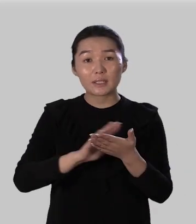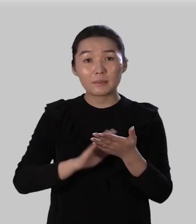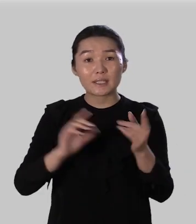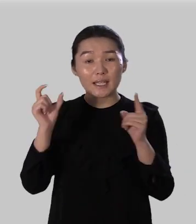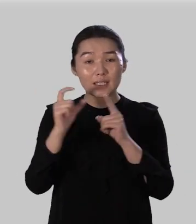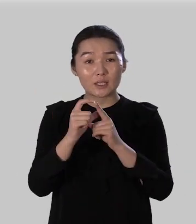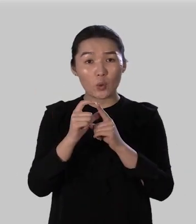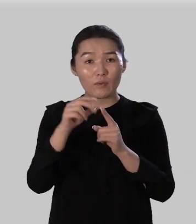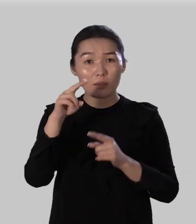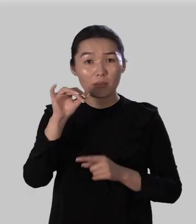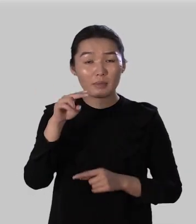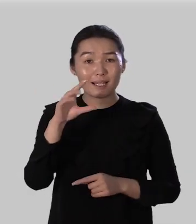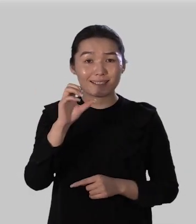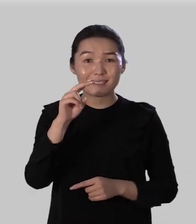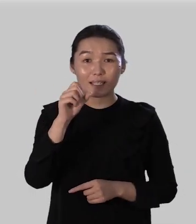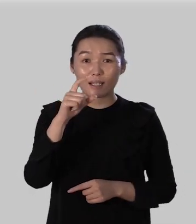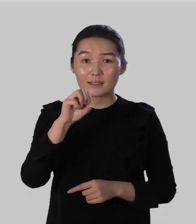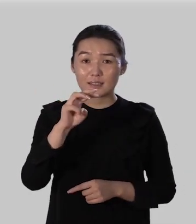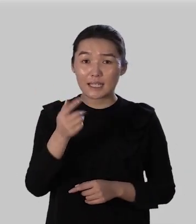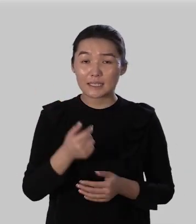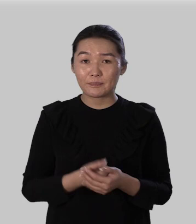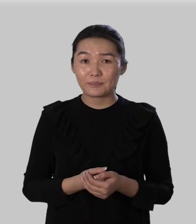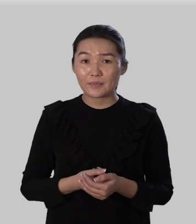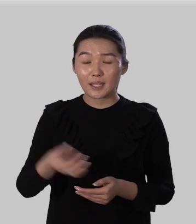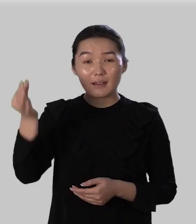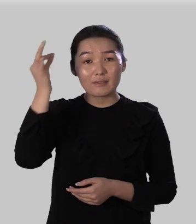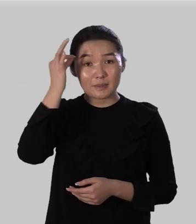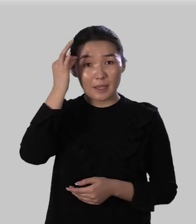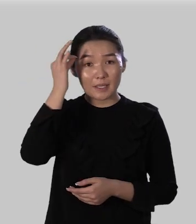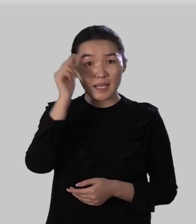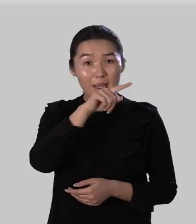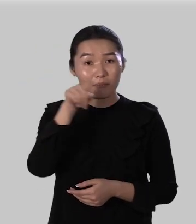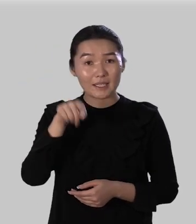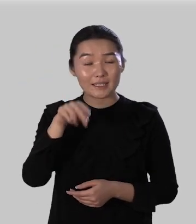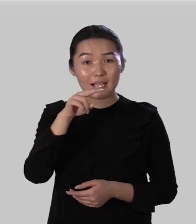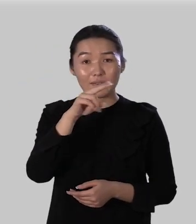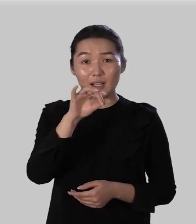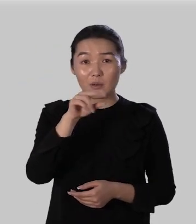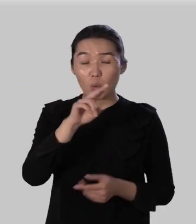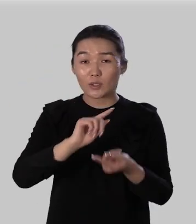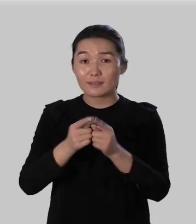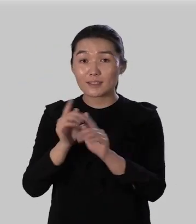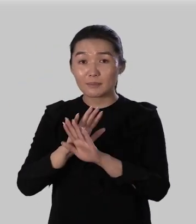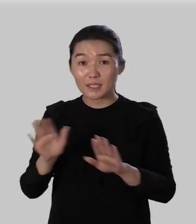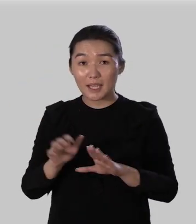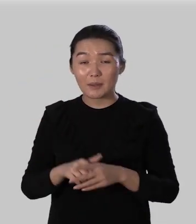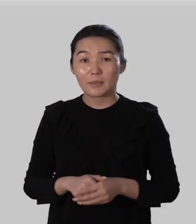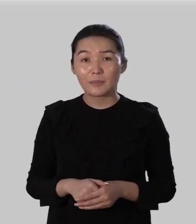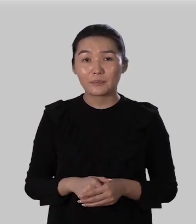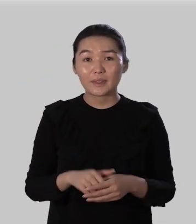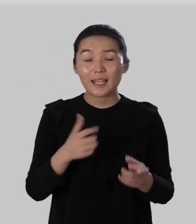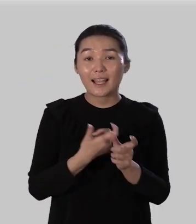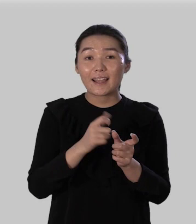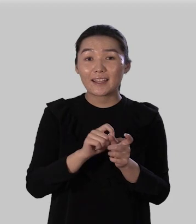при написании слова подсказать вспоминаю приставка под неизменяемая